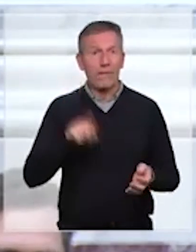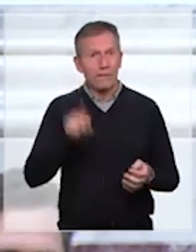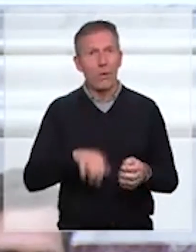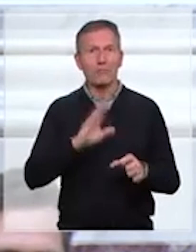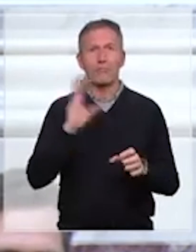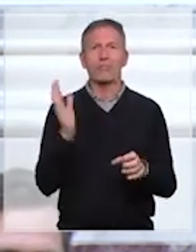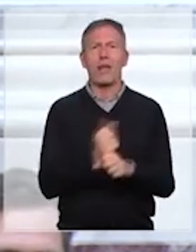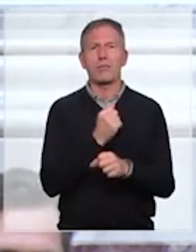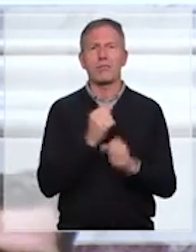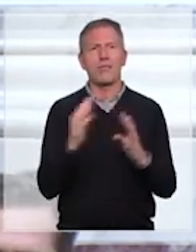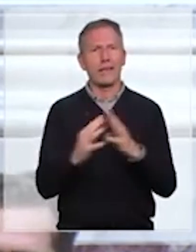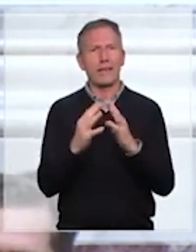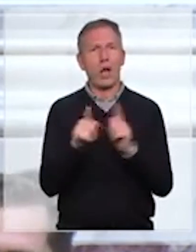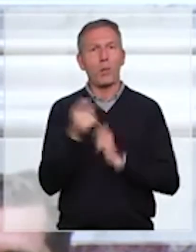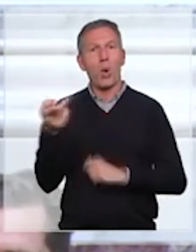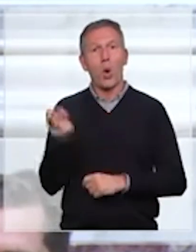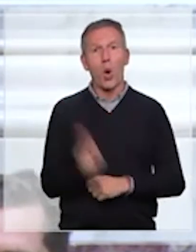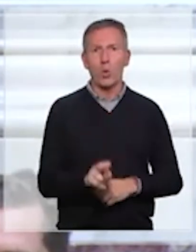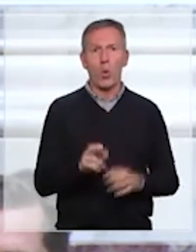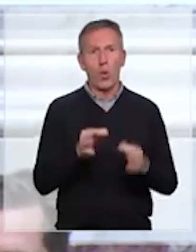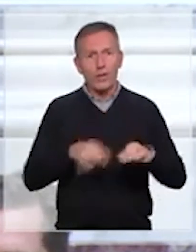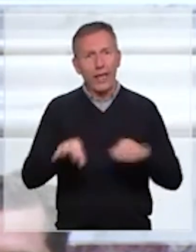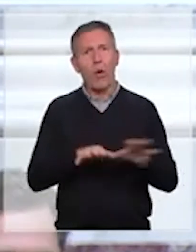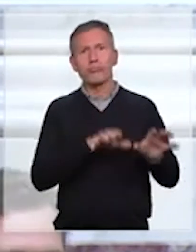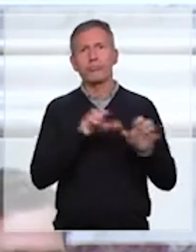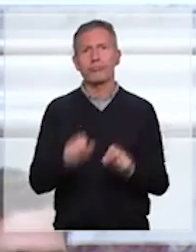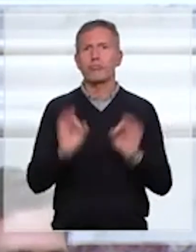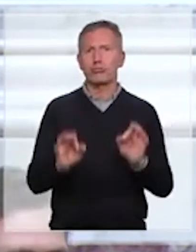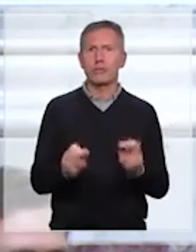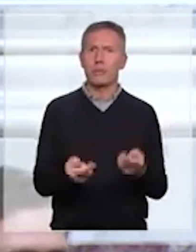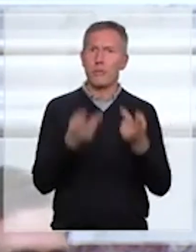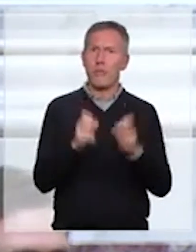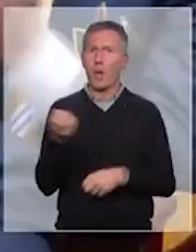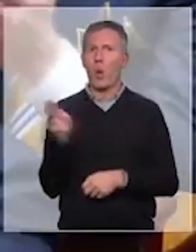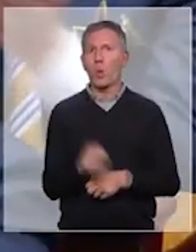cette guerre. Elle doit retrouver son intégrité territoriale et la paix.